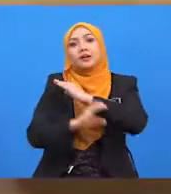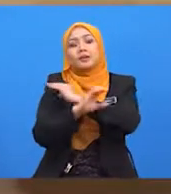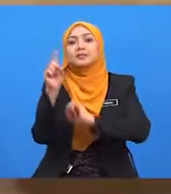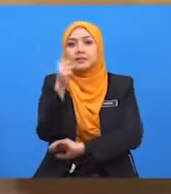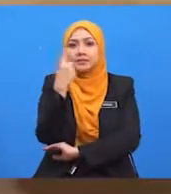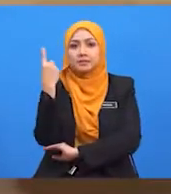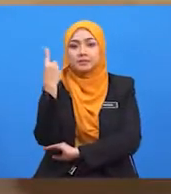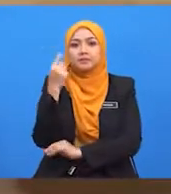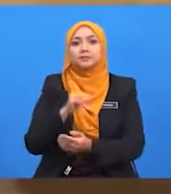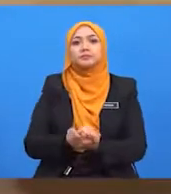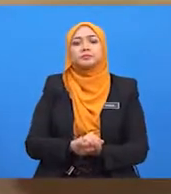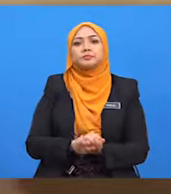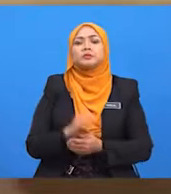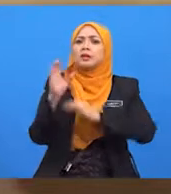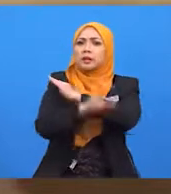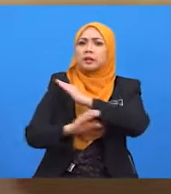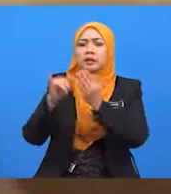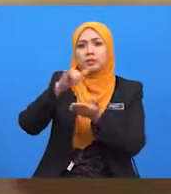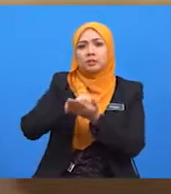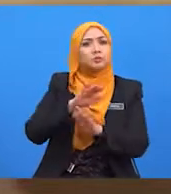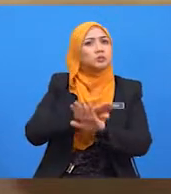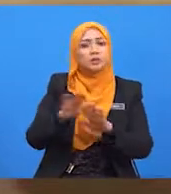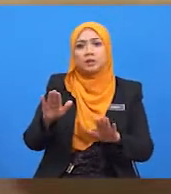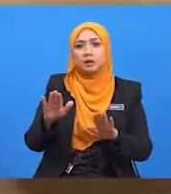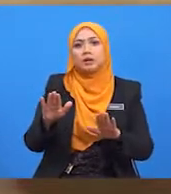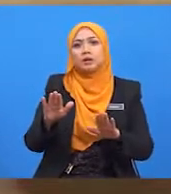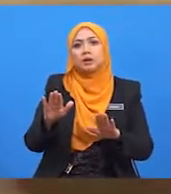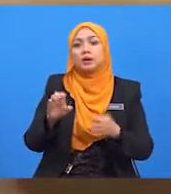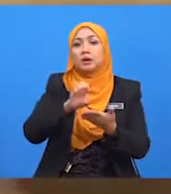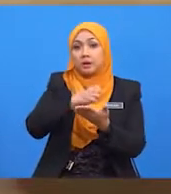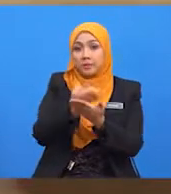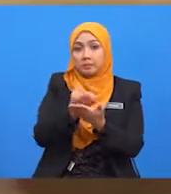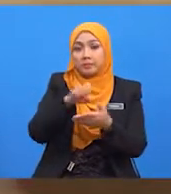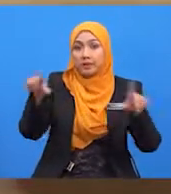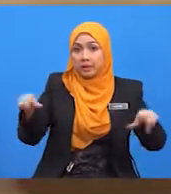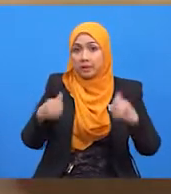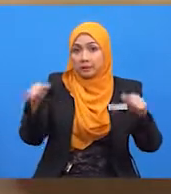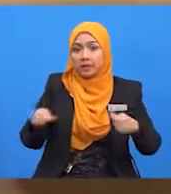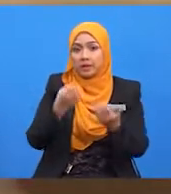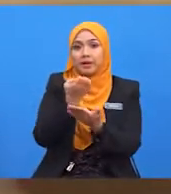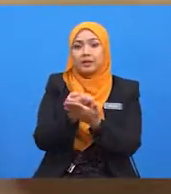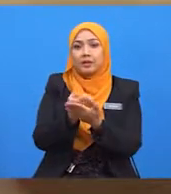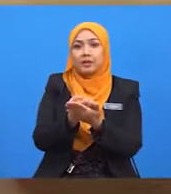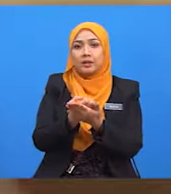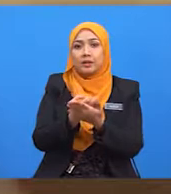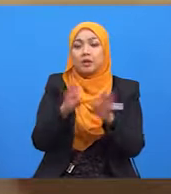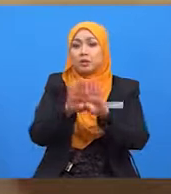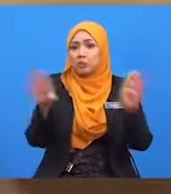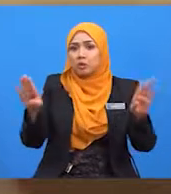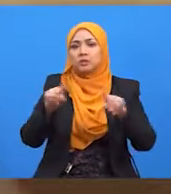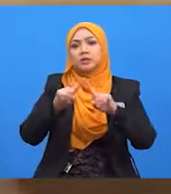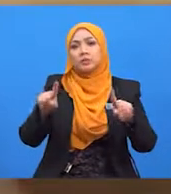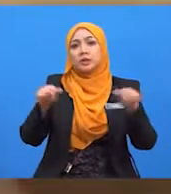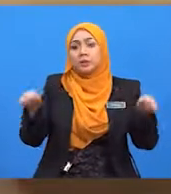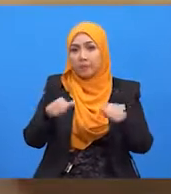terbuka, disebaliknya ekonomi tertutup di mana tiada aktiviti import dan ekspor dijalankan oleh